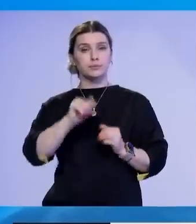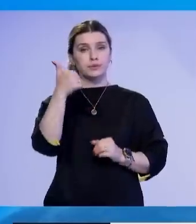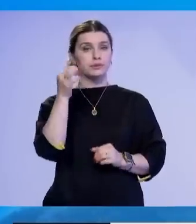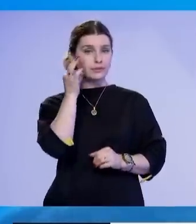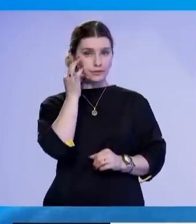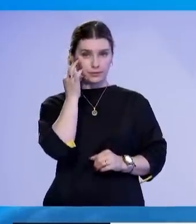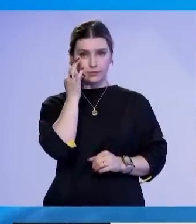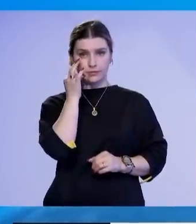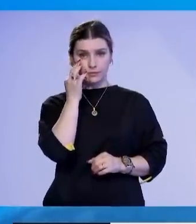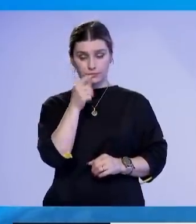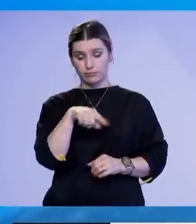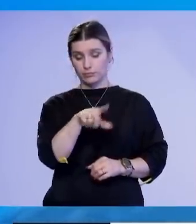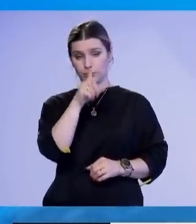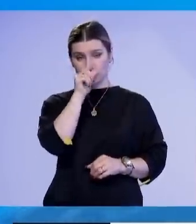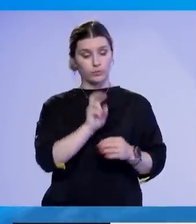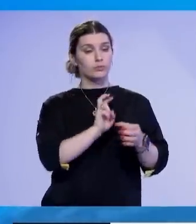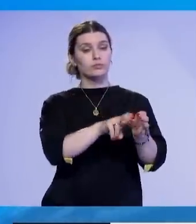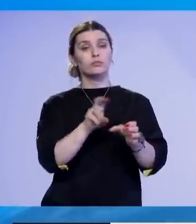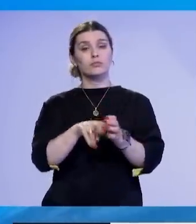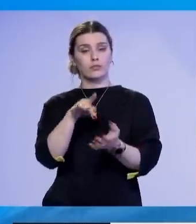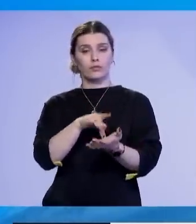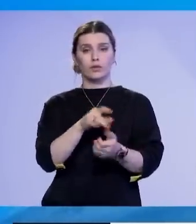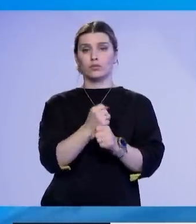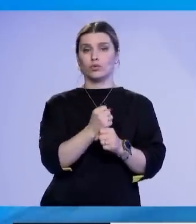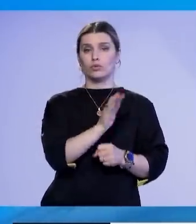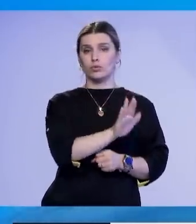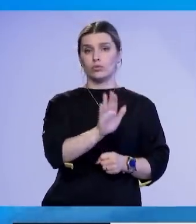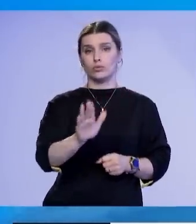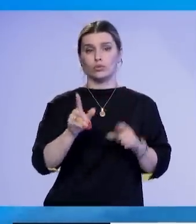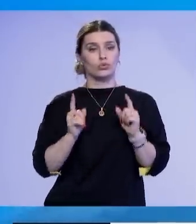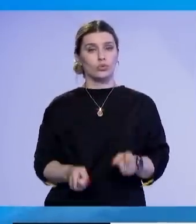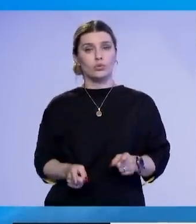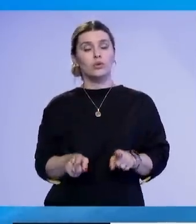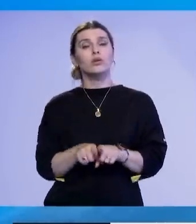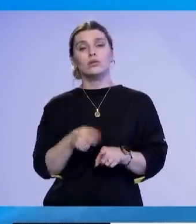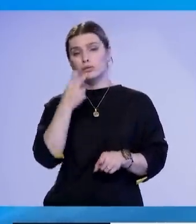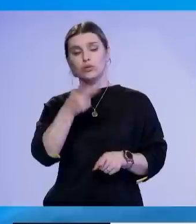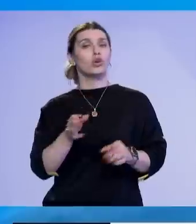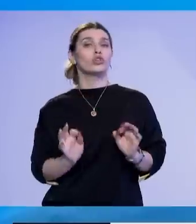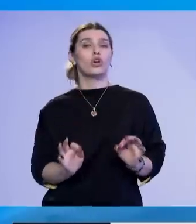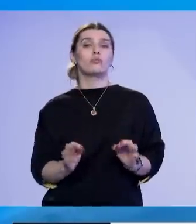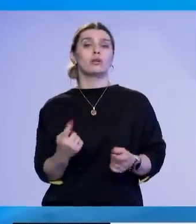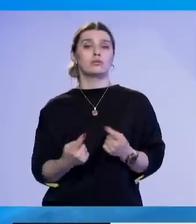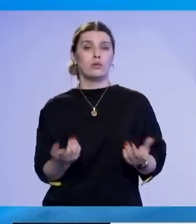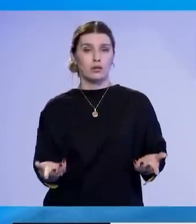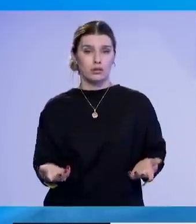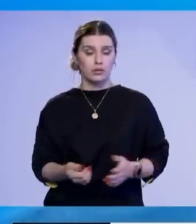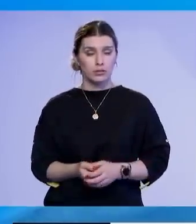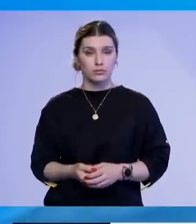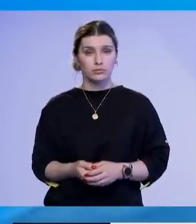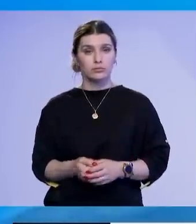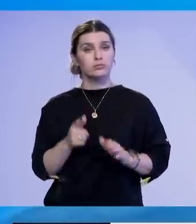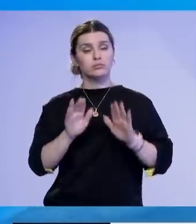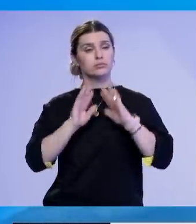Shkuarja e kryetarit të komunës në vendin e ti të punës do të duhej të ishte gjeja me normale e mënqme. Objekti